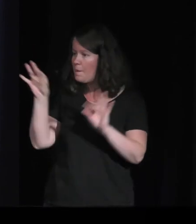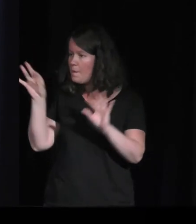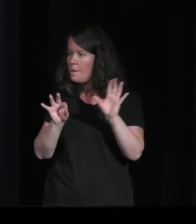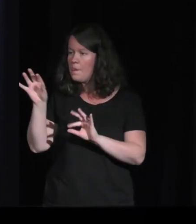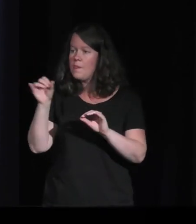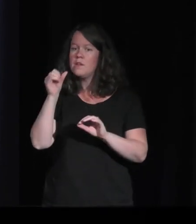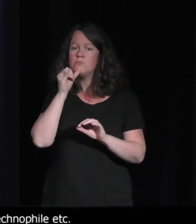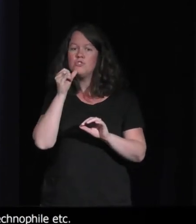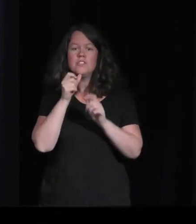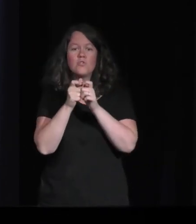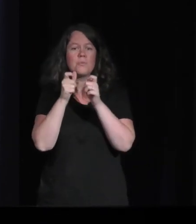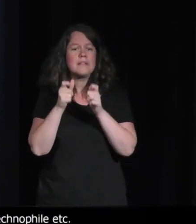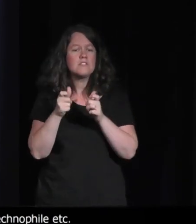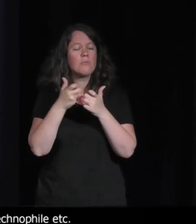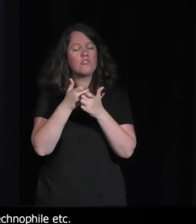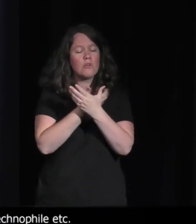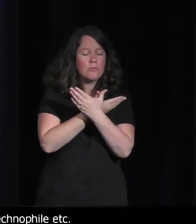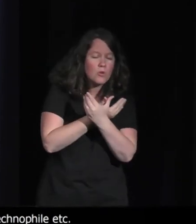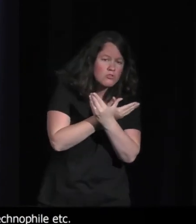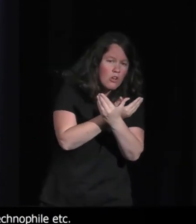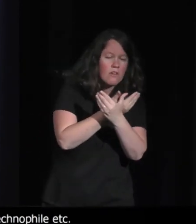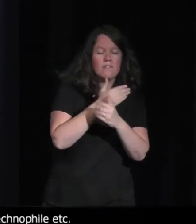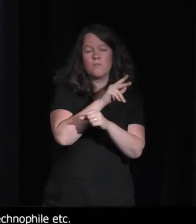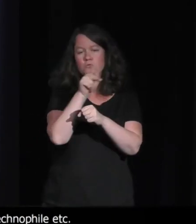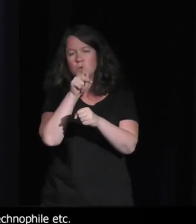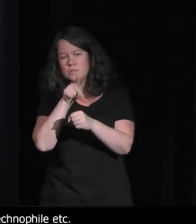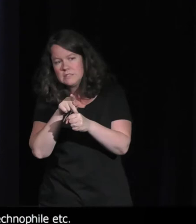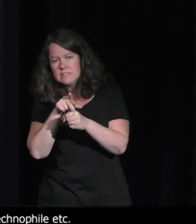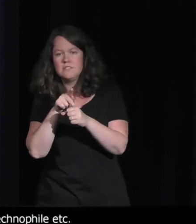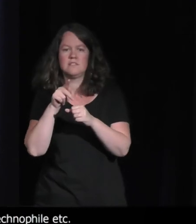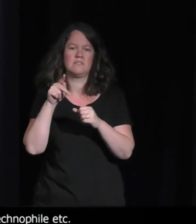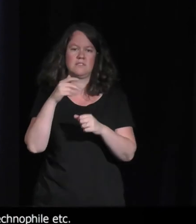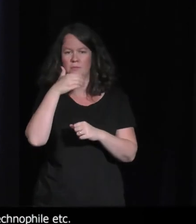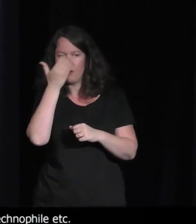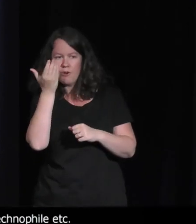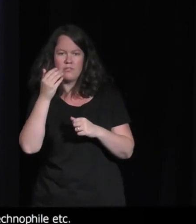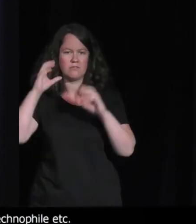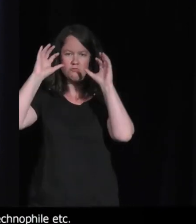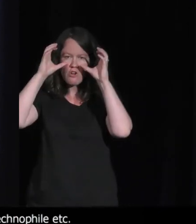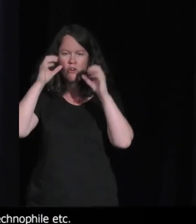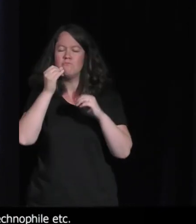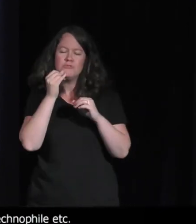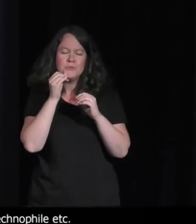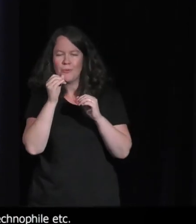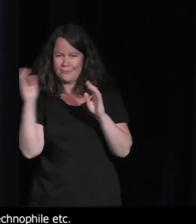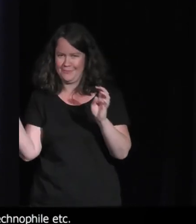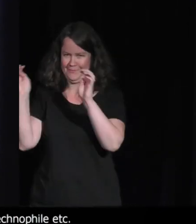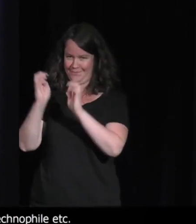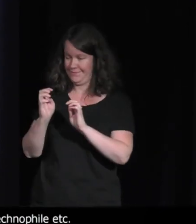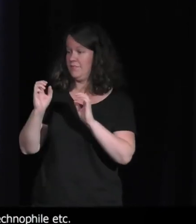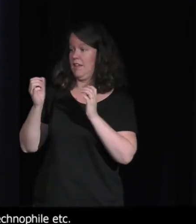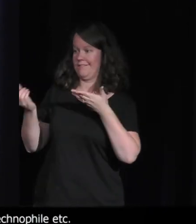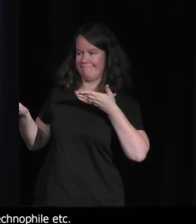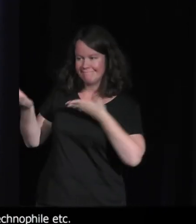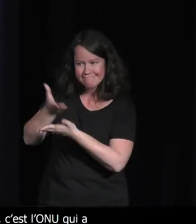comme Microsoft, Sony, Google, etc. Donc c'était quand même assez gros, quoi. Et pour, voilà, créer ensemble des initiatives